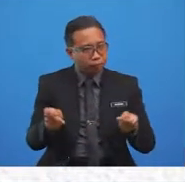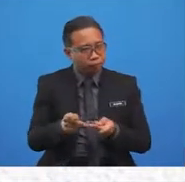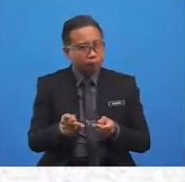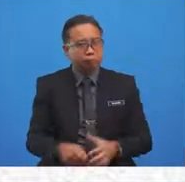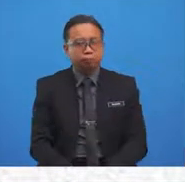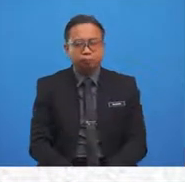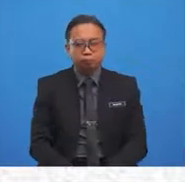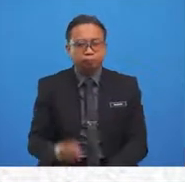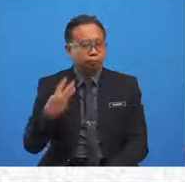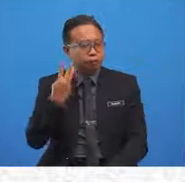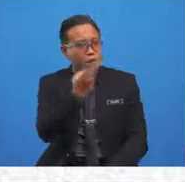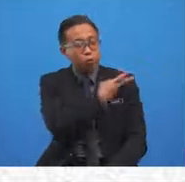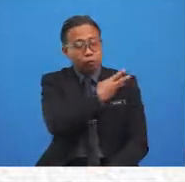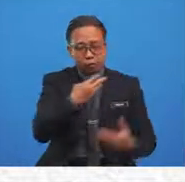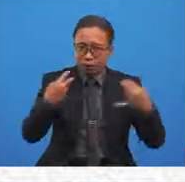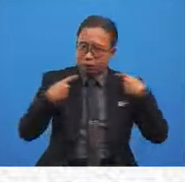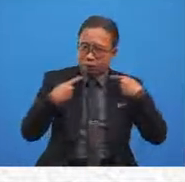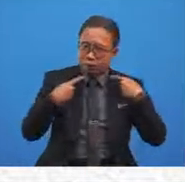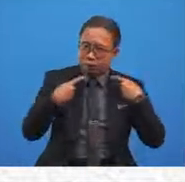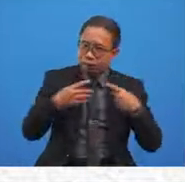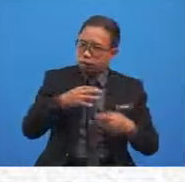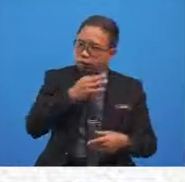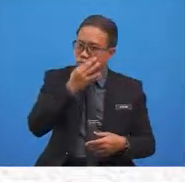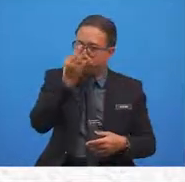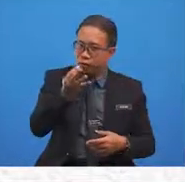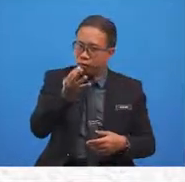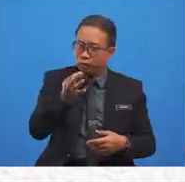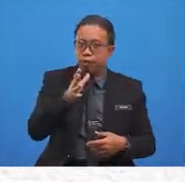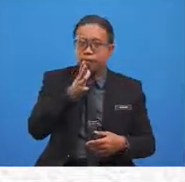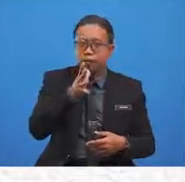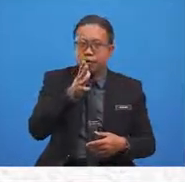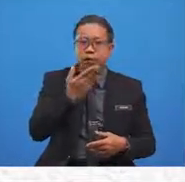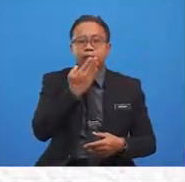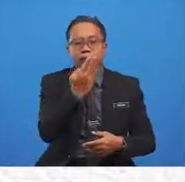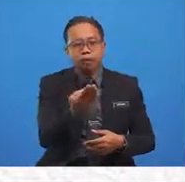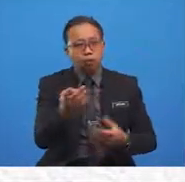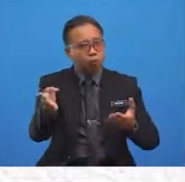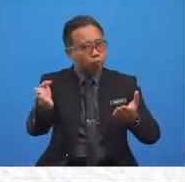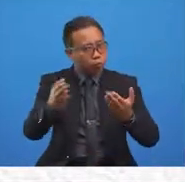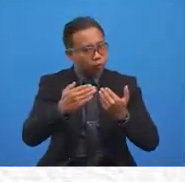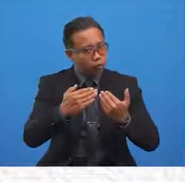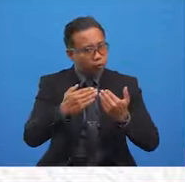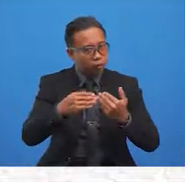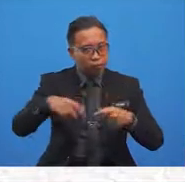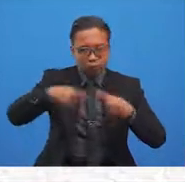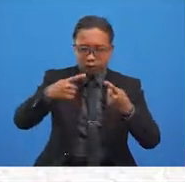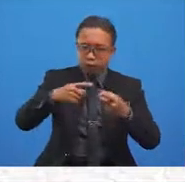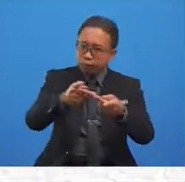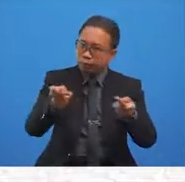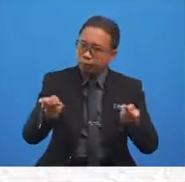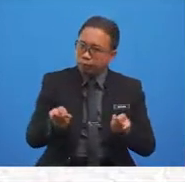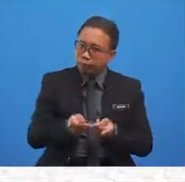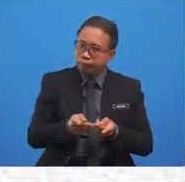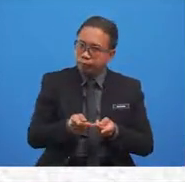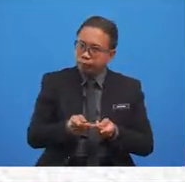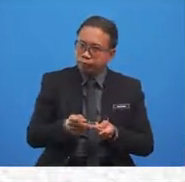We had fun, Papa. Thank you for bringing us to the park, the